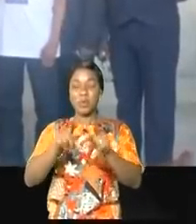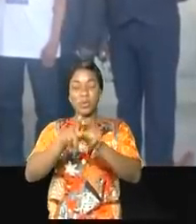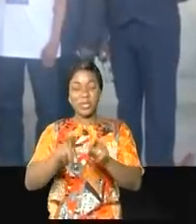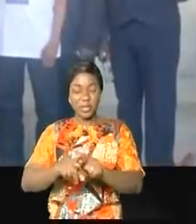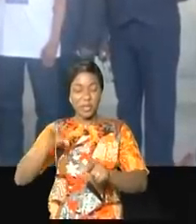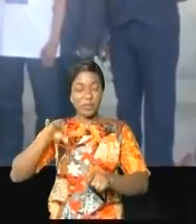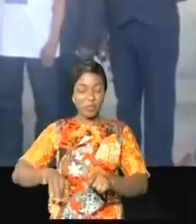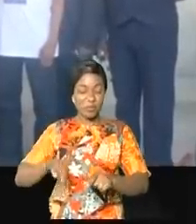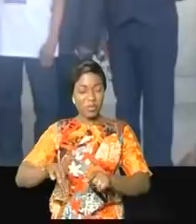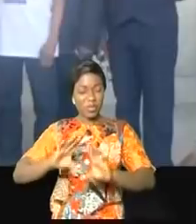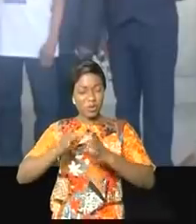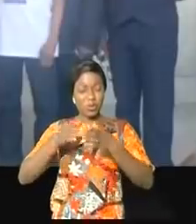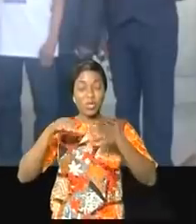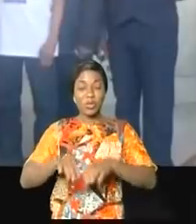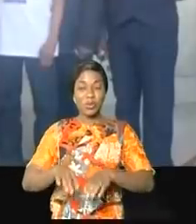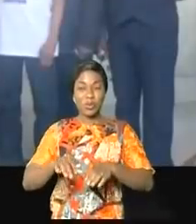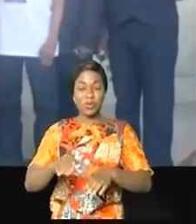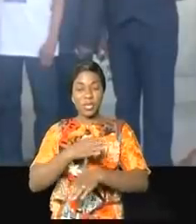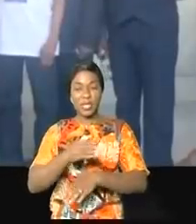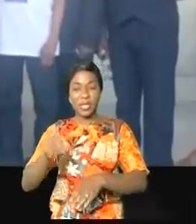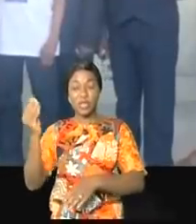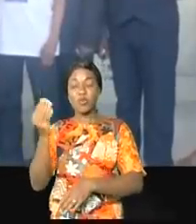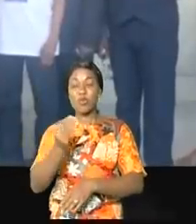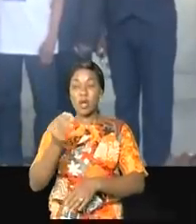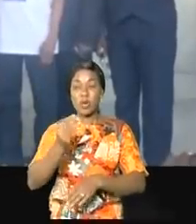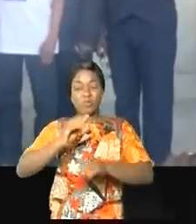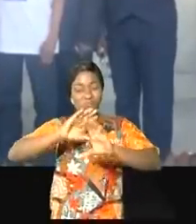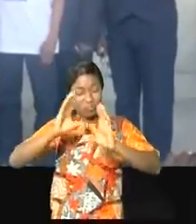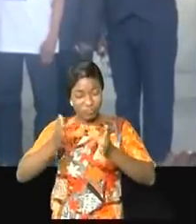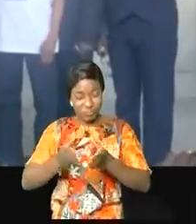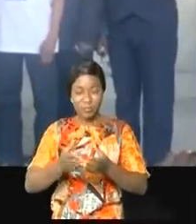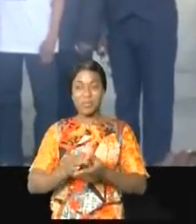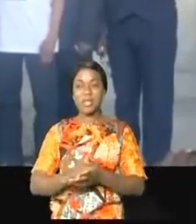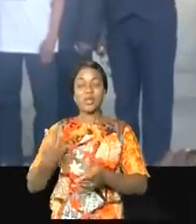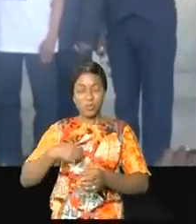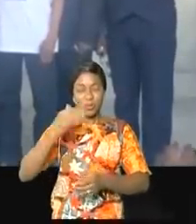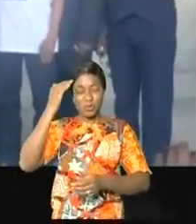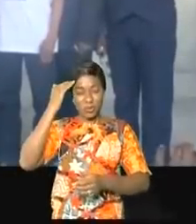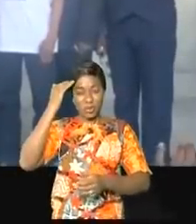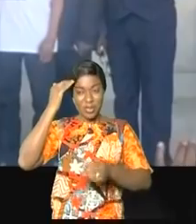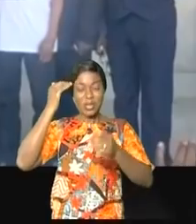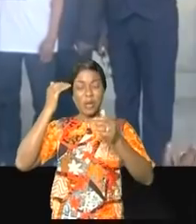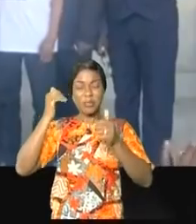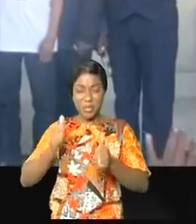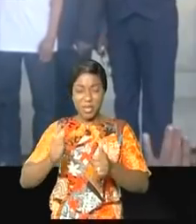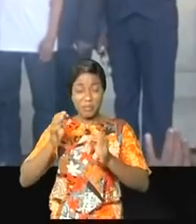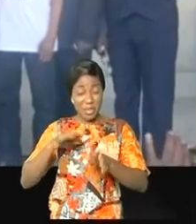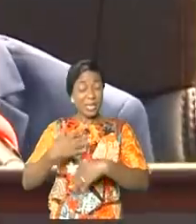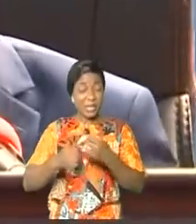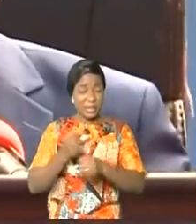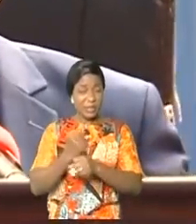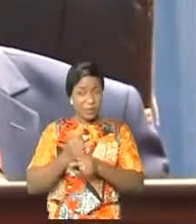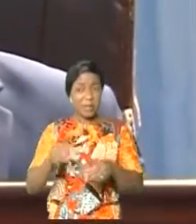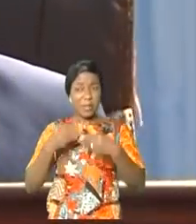Congolais en général, Congolaises et Congolais en particulier. Nous avons conscience que votre tâche n pas facile. C'est pourquoi